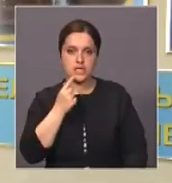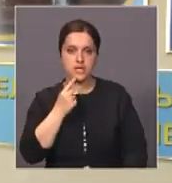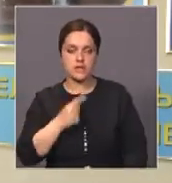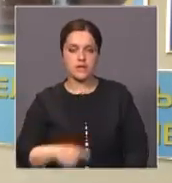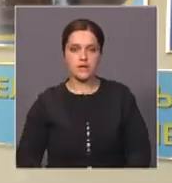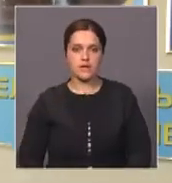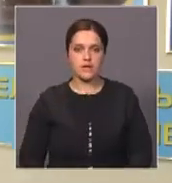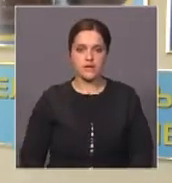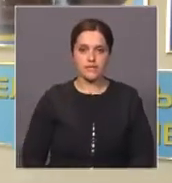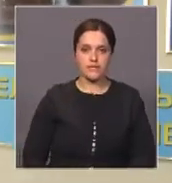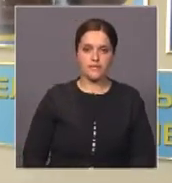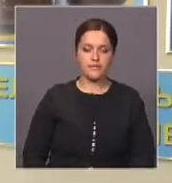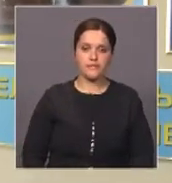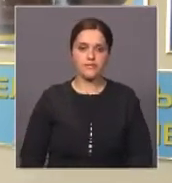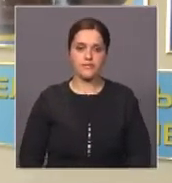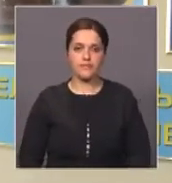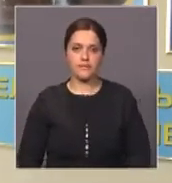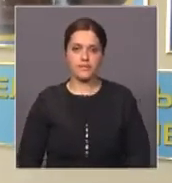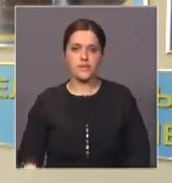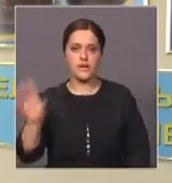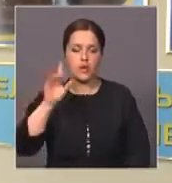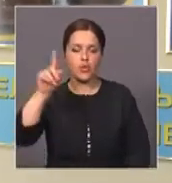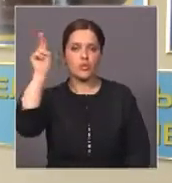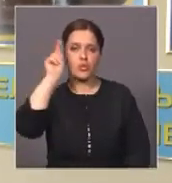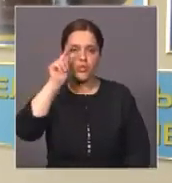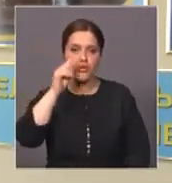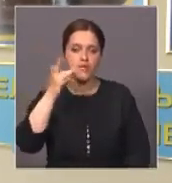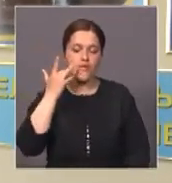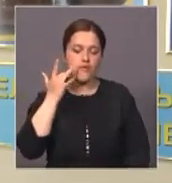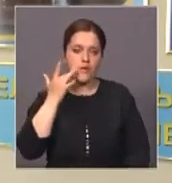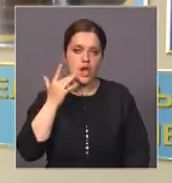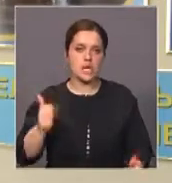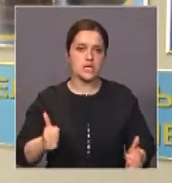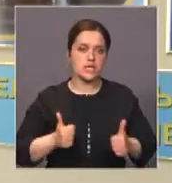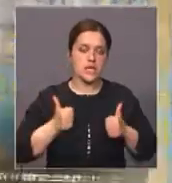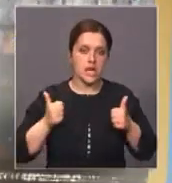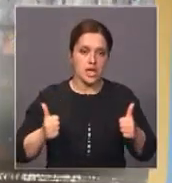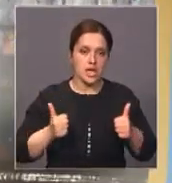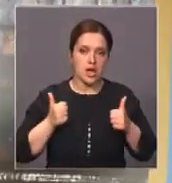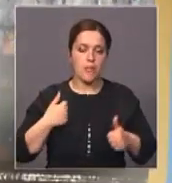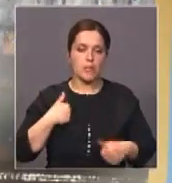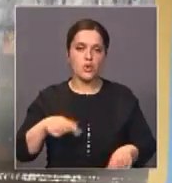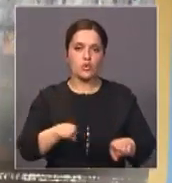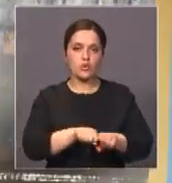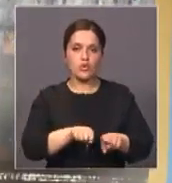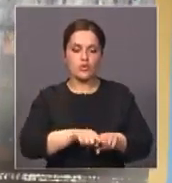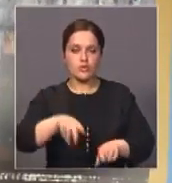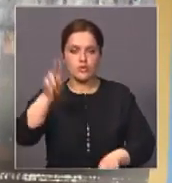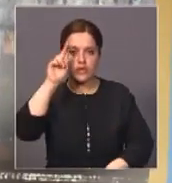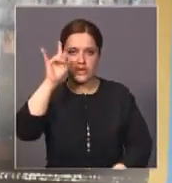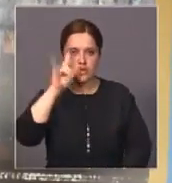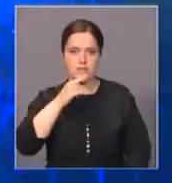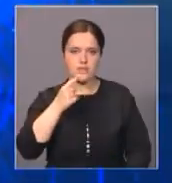И как могла она пыталась этого достичь. И следом за ней мы уже учились.